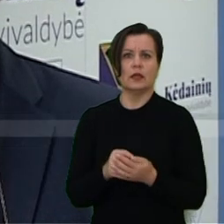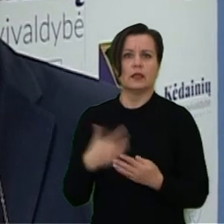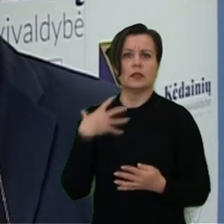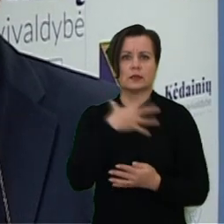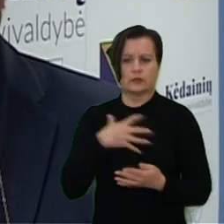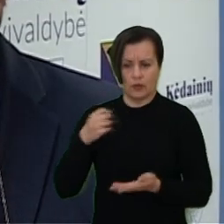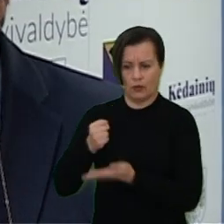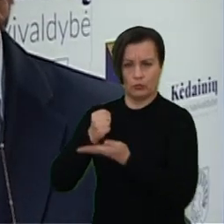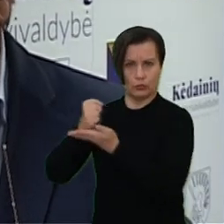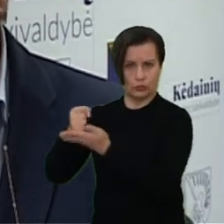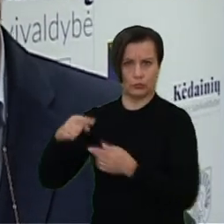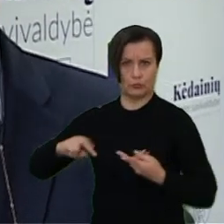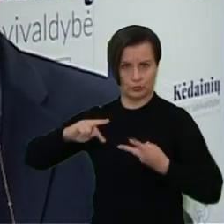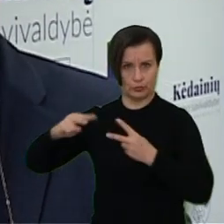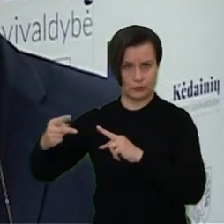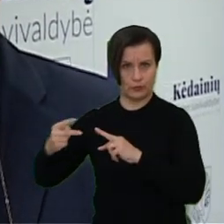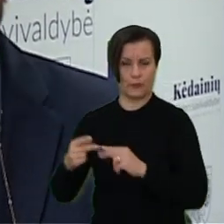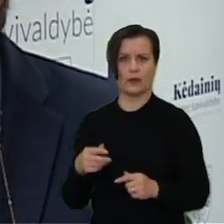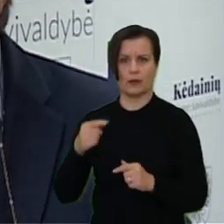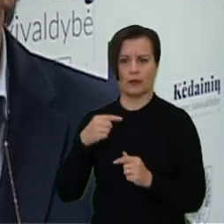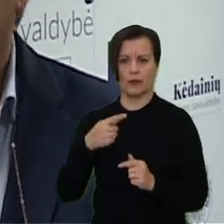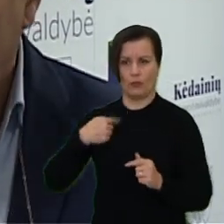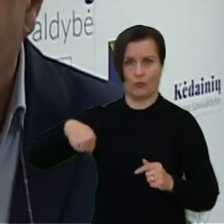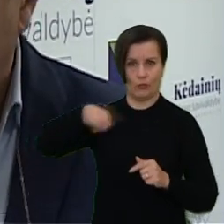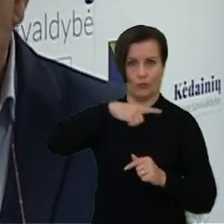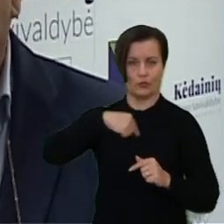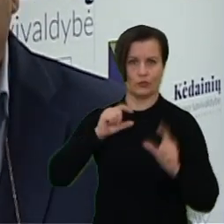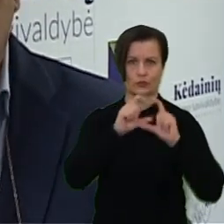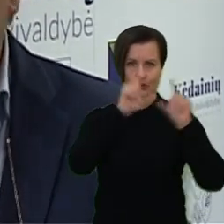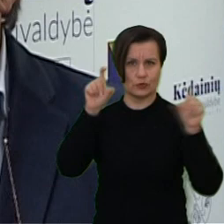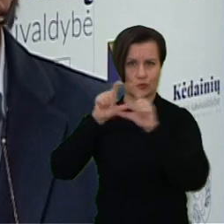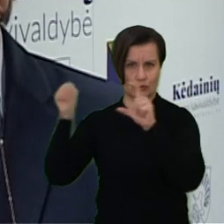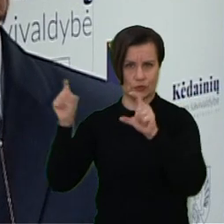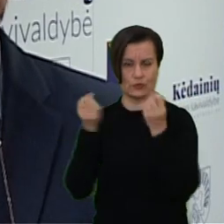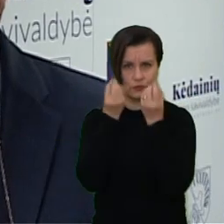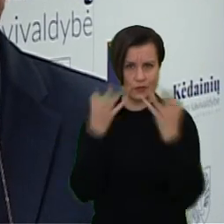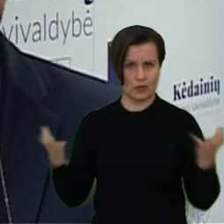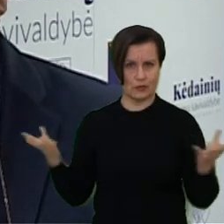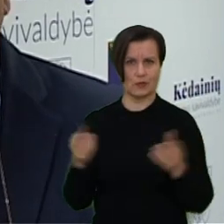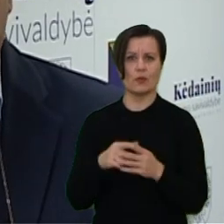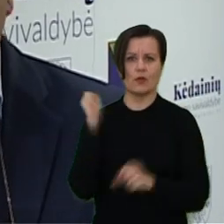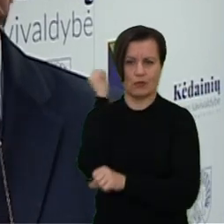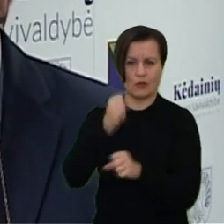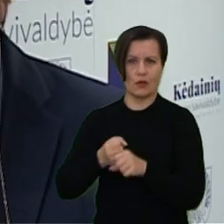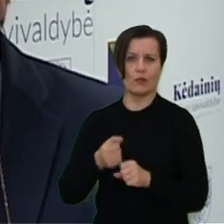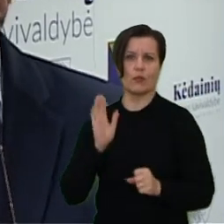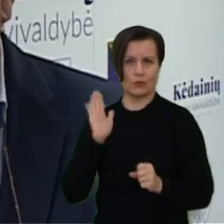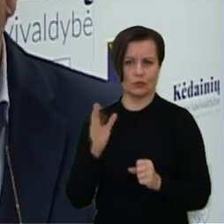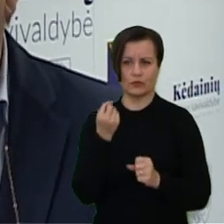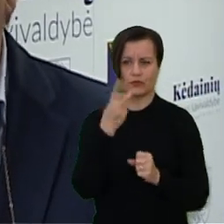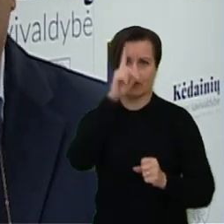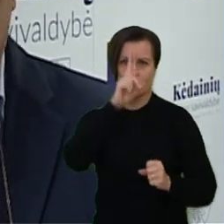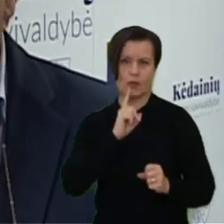biudžeto pakeitimą, tai kad mūsų švietimo įstaigos, įstaigų darbuotojams bus skirta 12